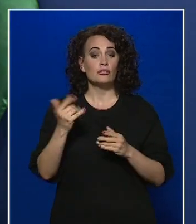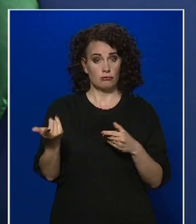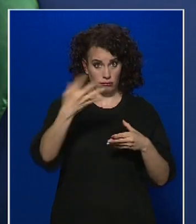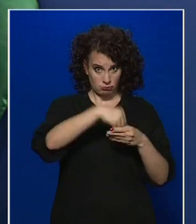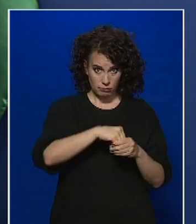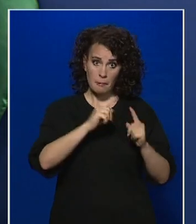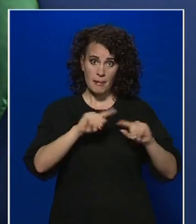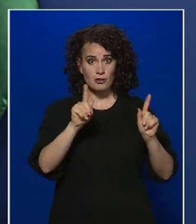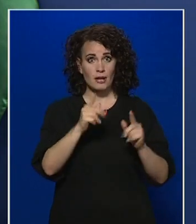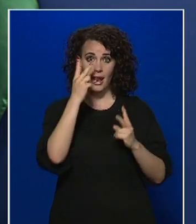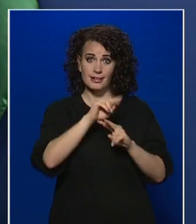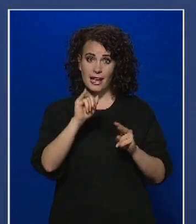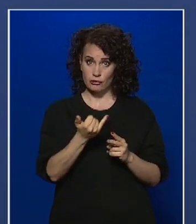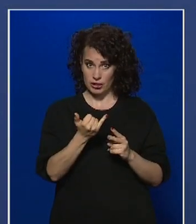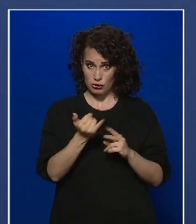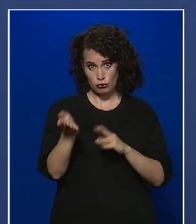egyéb ellátásban?